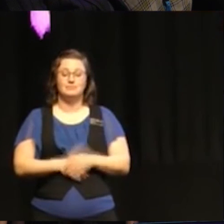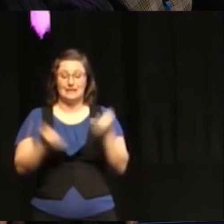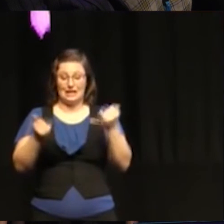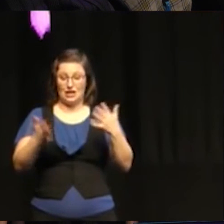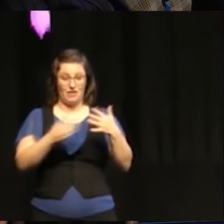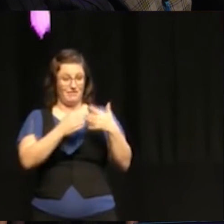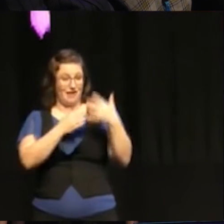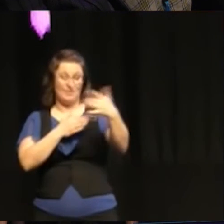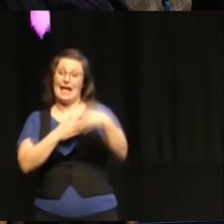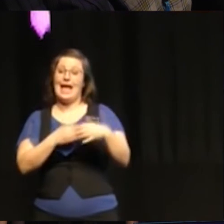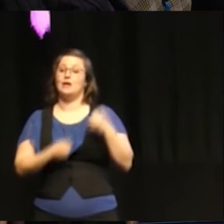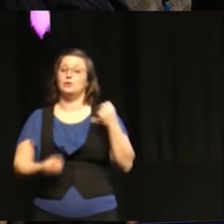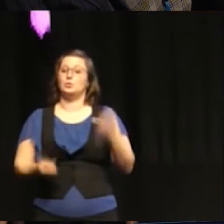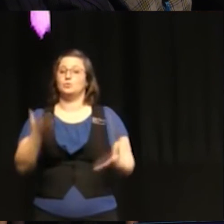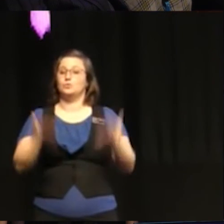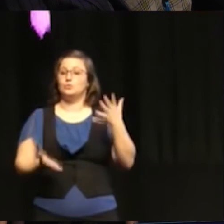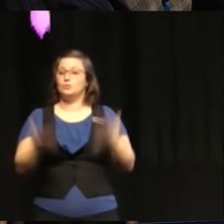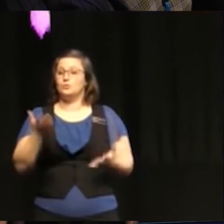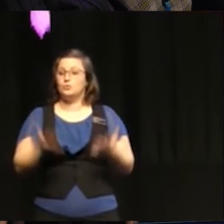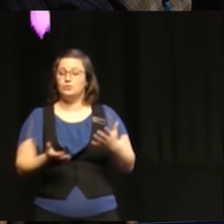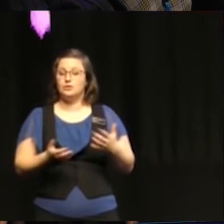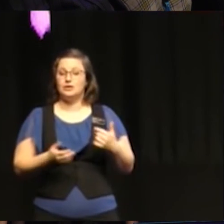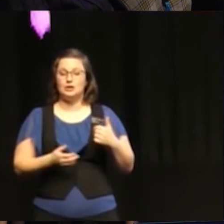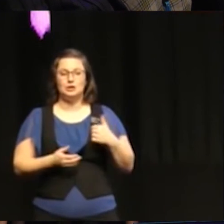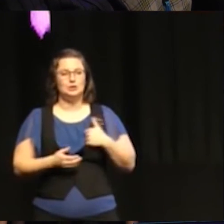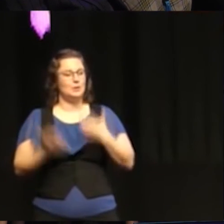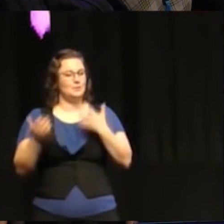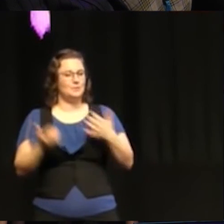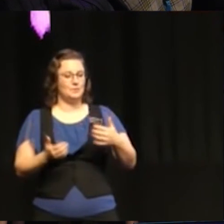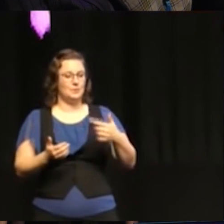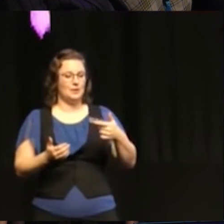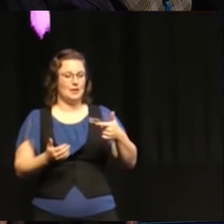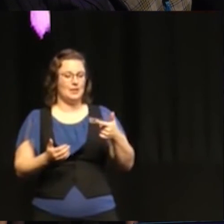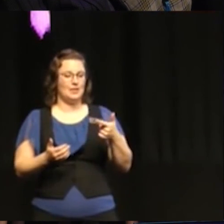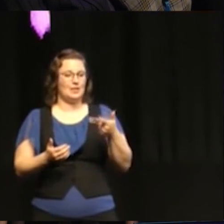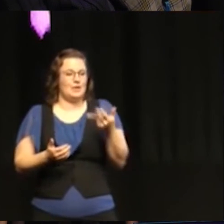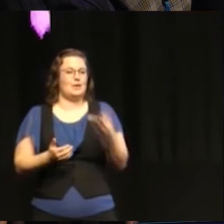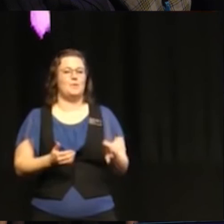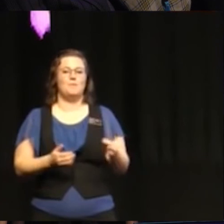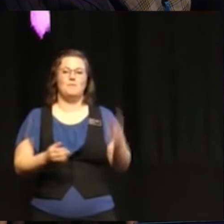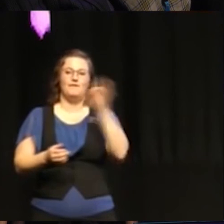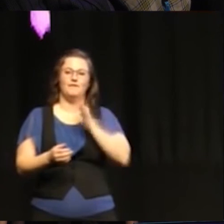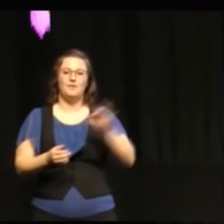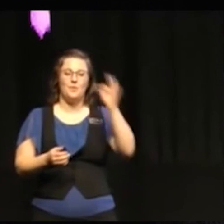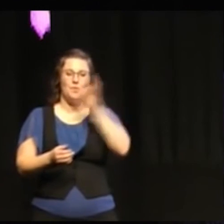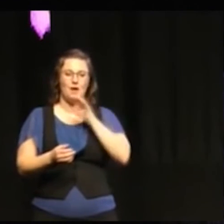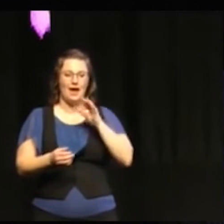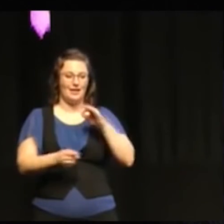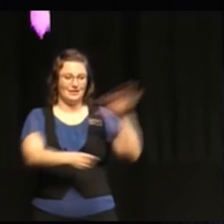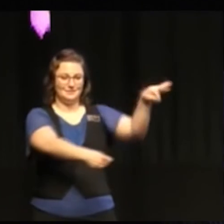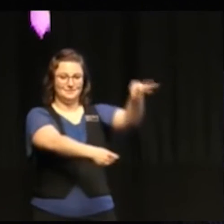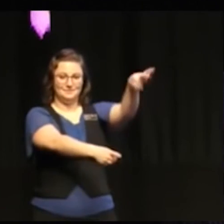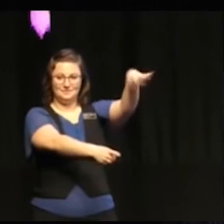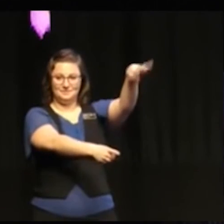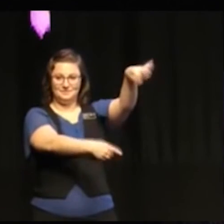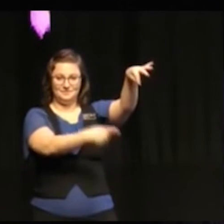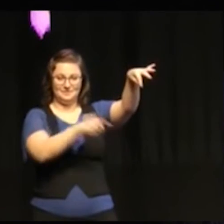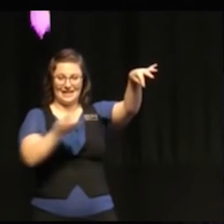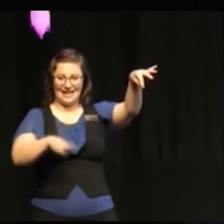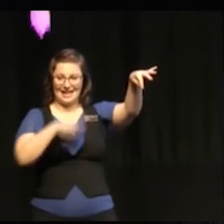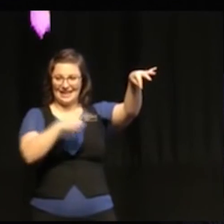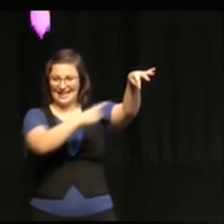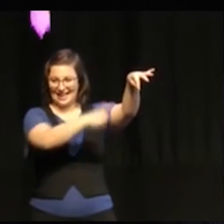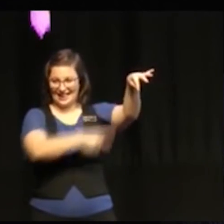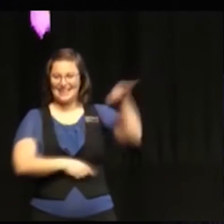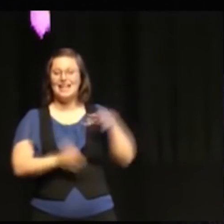mötes det är ingen tvekan om frågan om Trump ligger som sagt som en elefant i rummet hela tiden men alltså